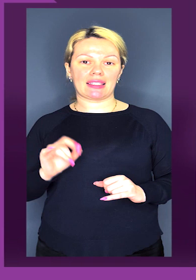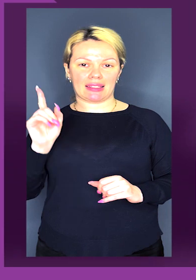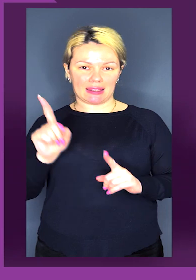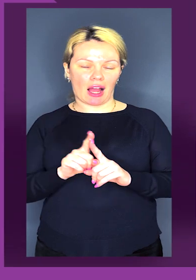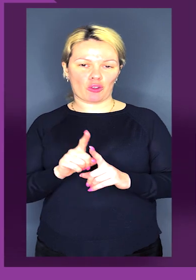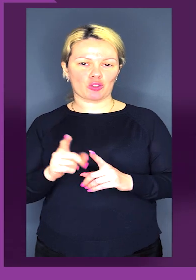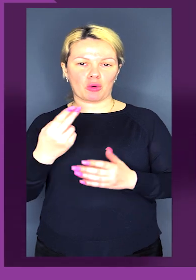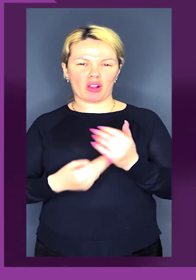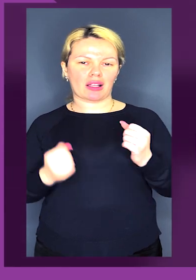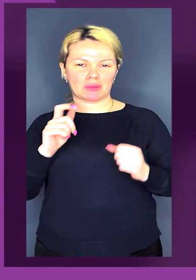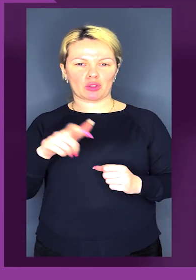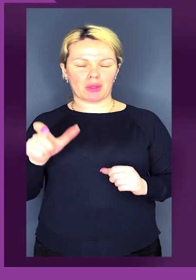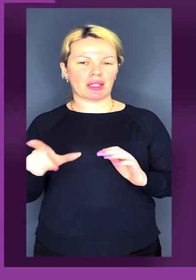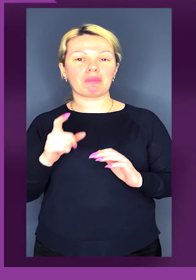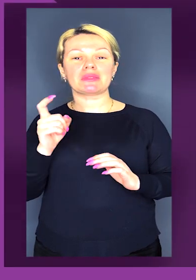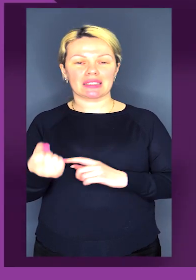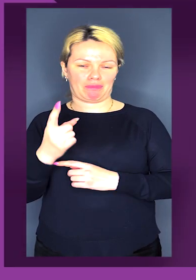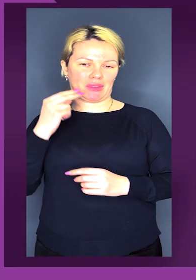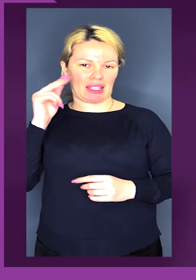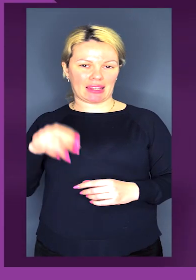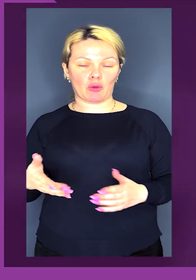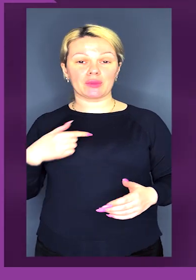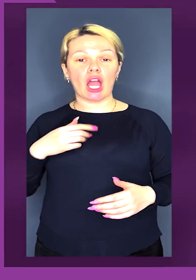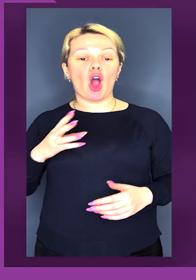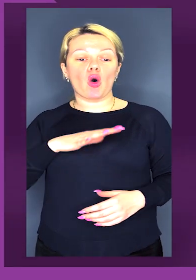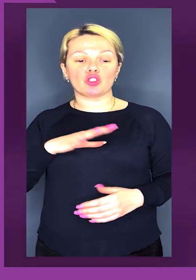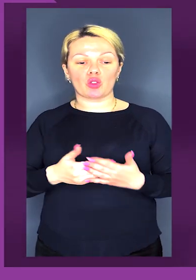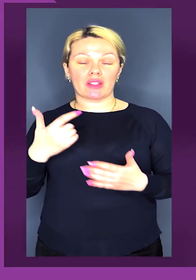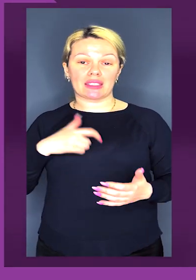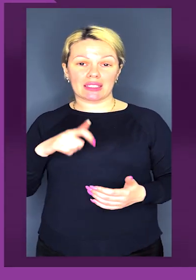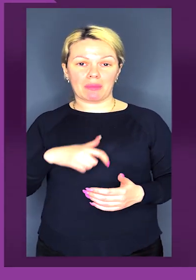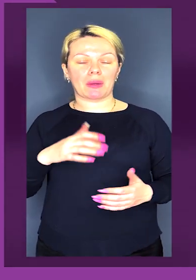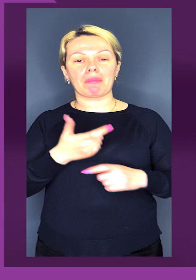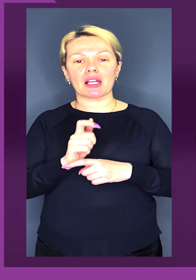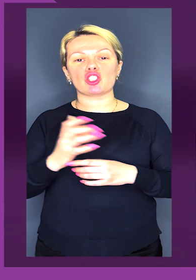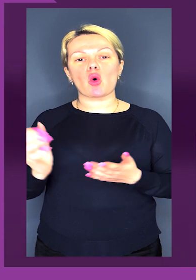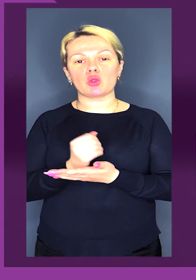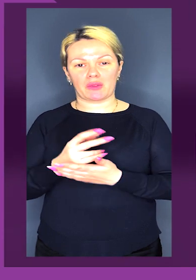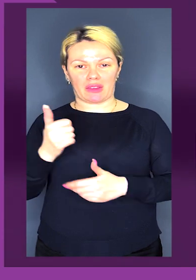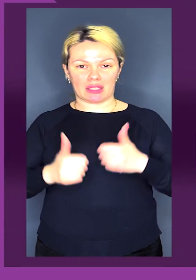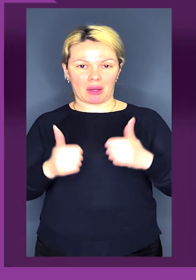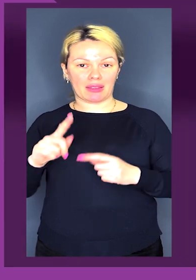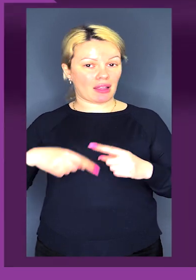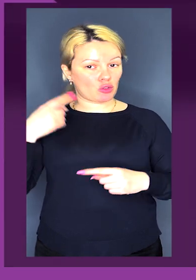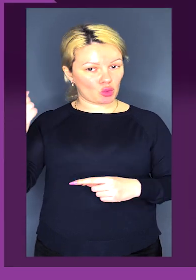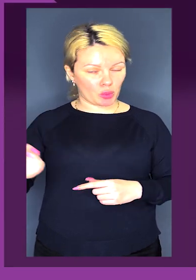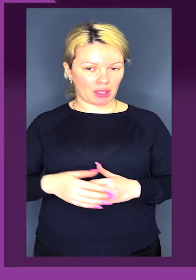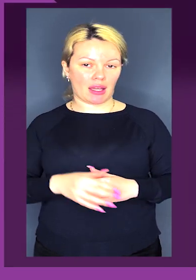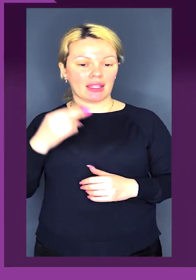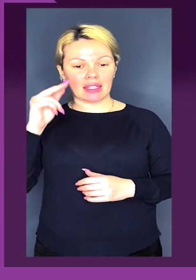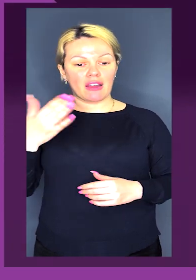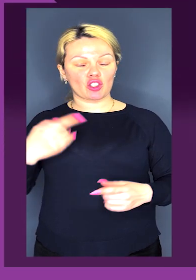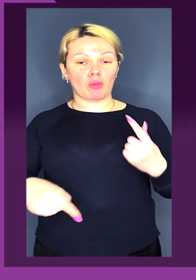також програли спортсменам з Китаю. Я очікую від себе більших успіхів на змаганнях наступних.